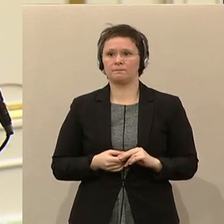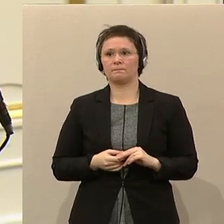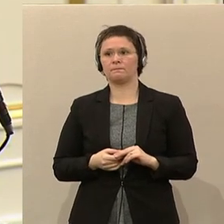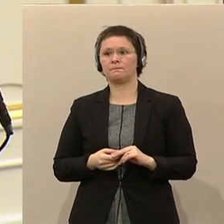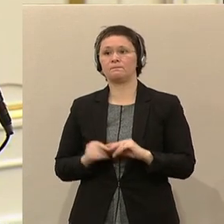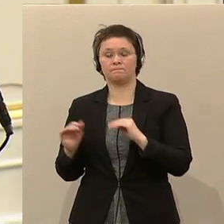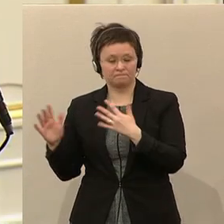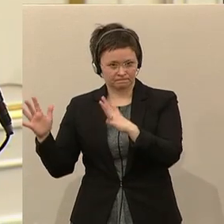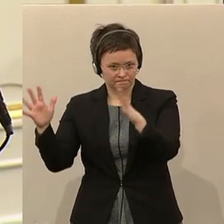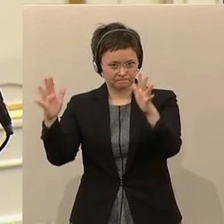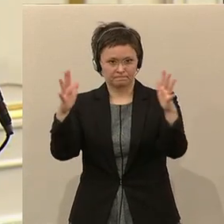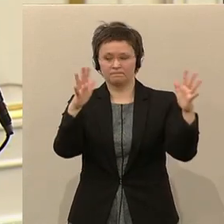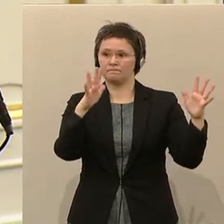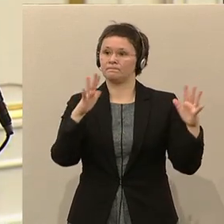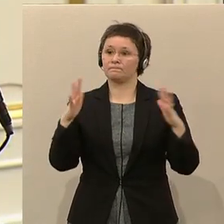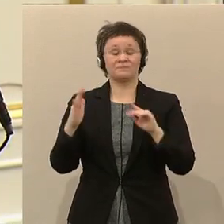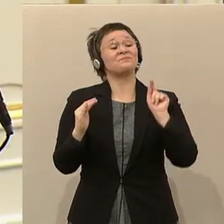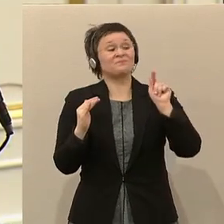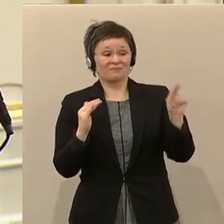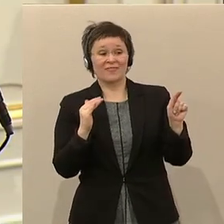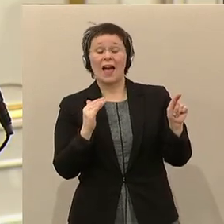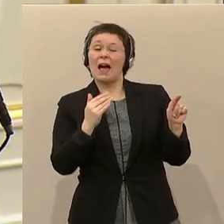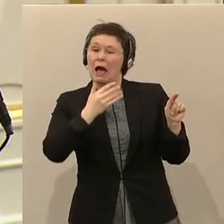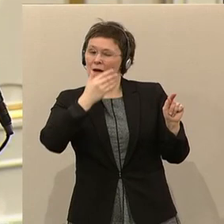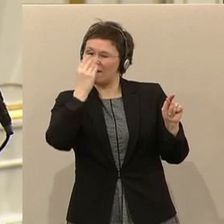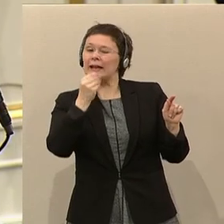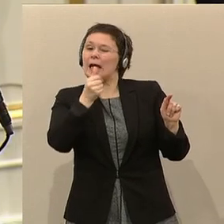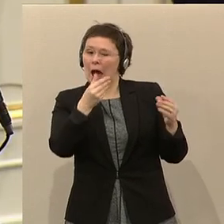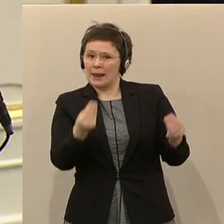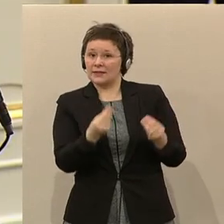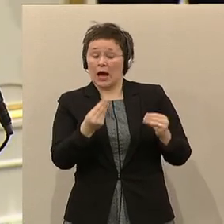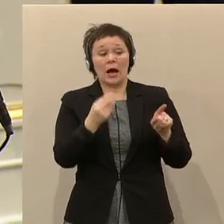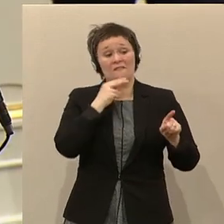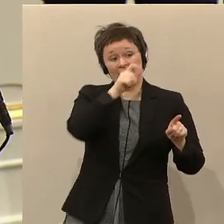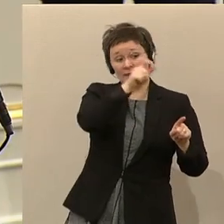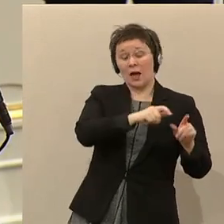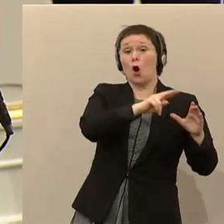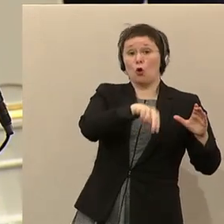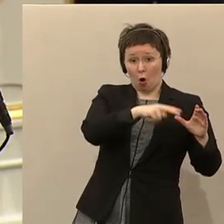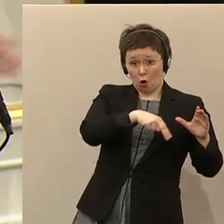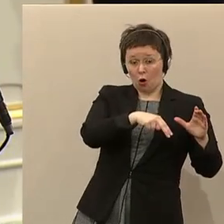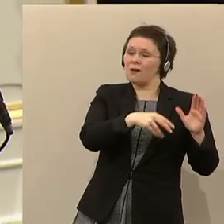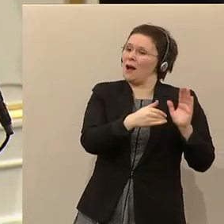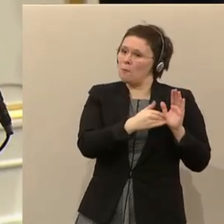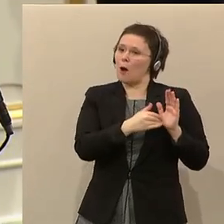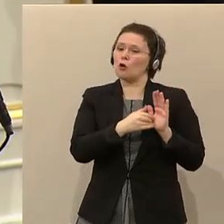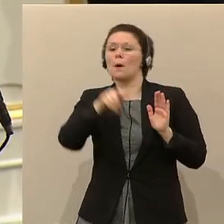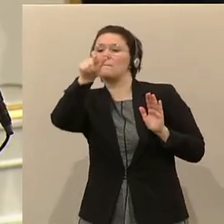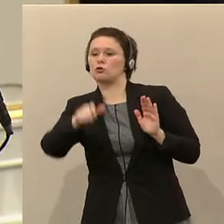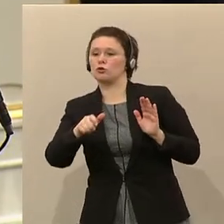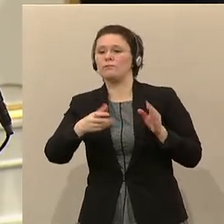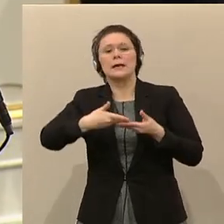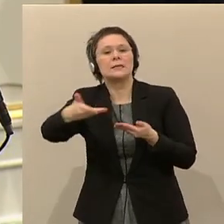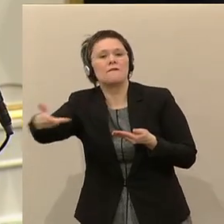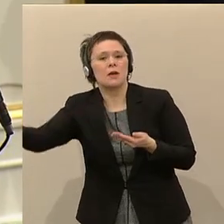Sie vergessen nämlich auch eines. Denn wenn einer kocht, dann braucht er noch andere, die servieren und abräumen und wieder sauber